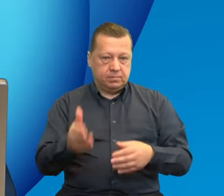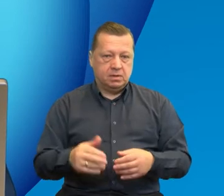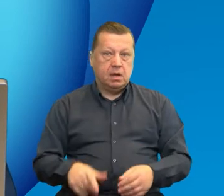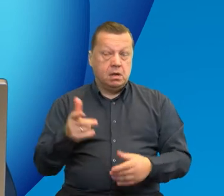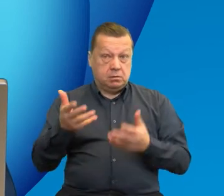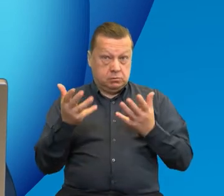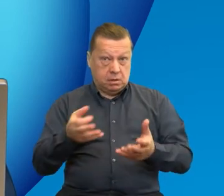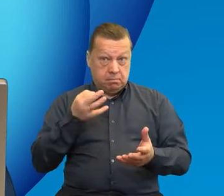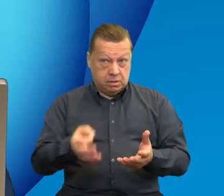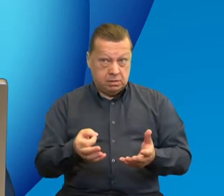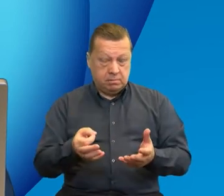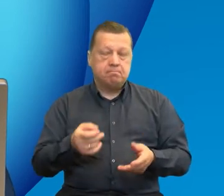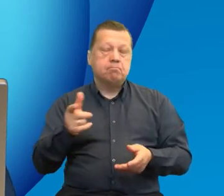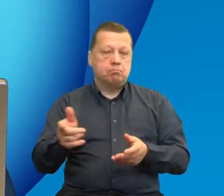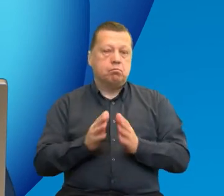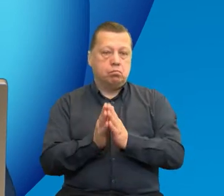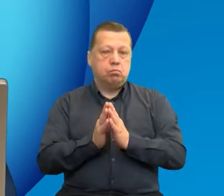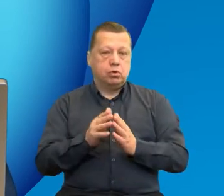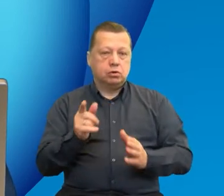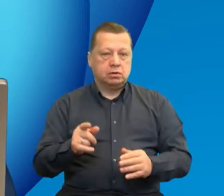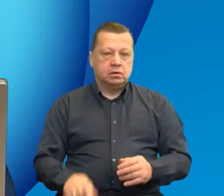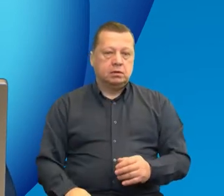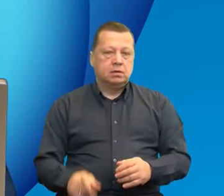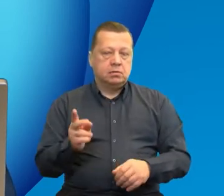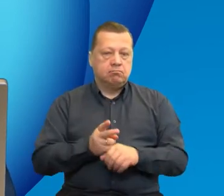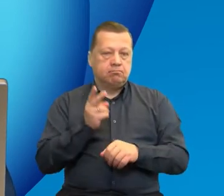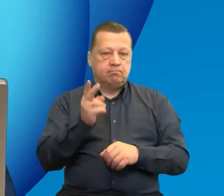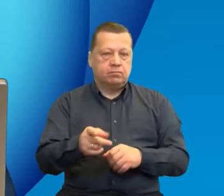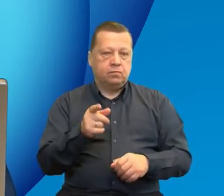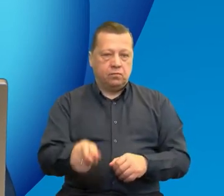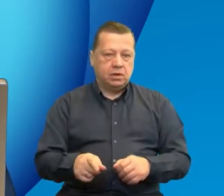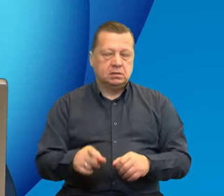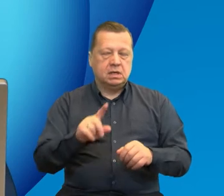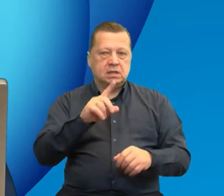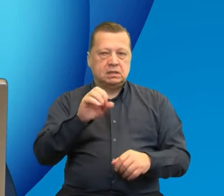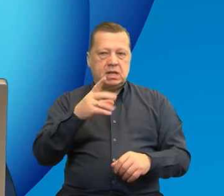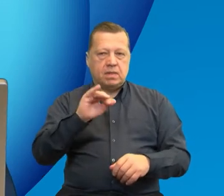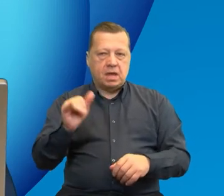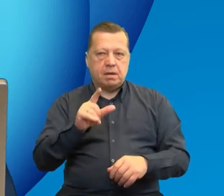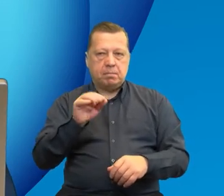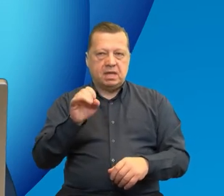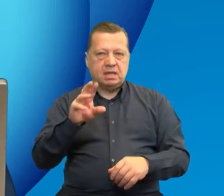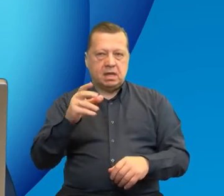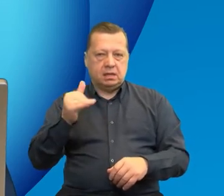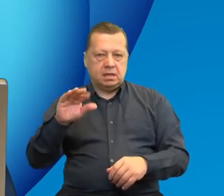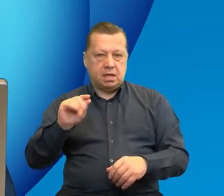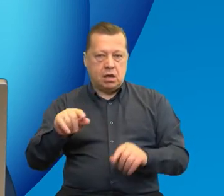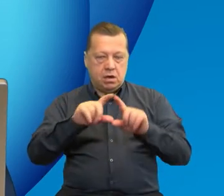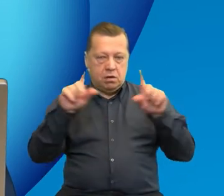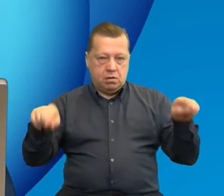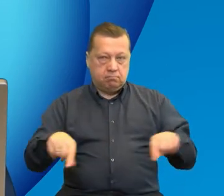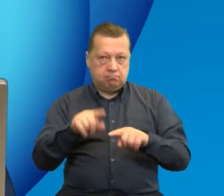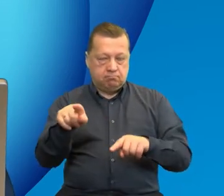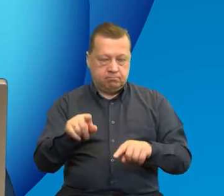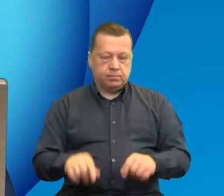pytanie zadać należy skorzystać z okienka zadaj pytanie. To okienko widzicie Państwo na